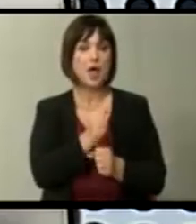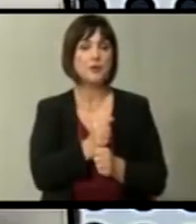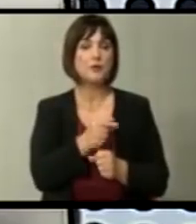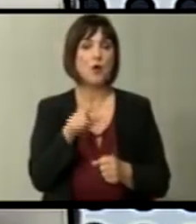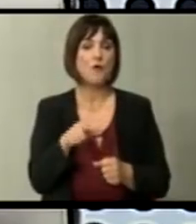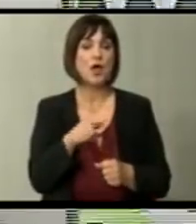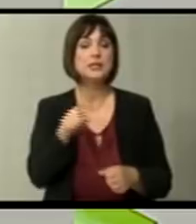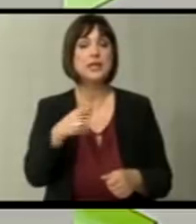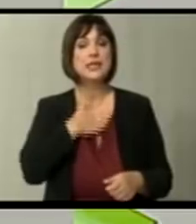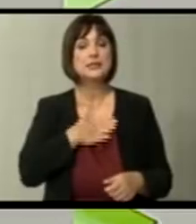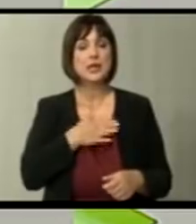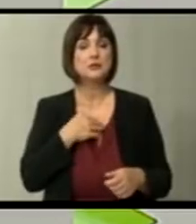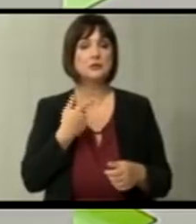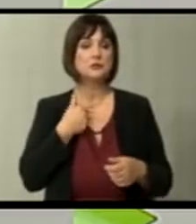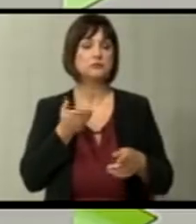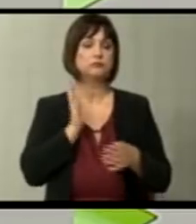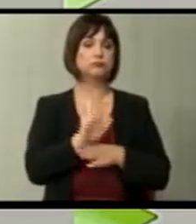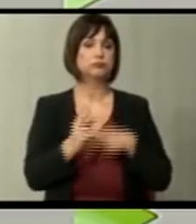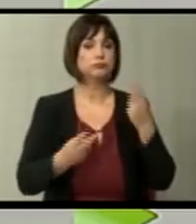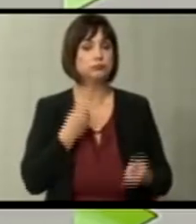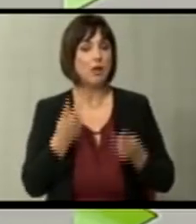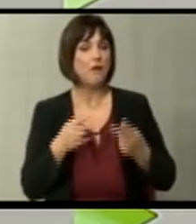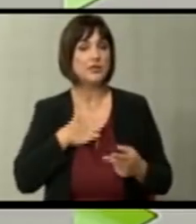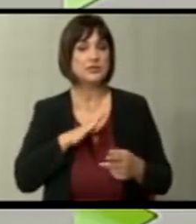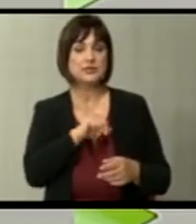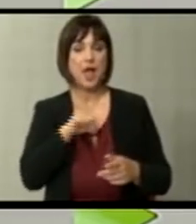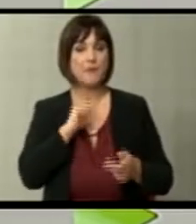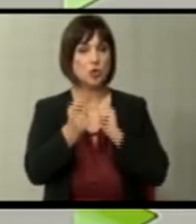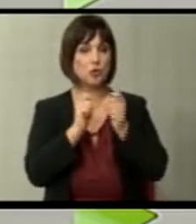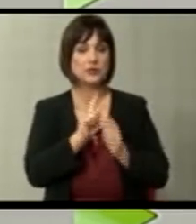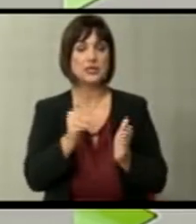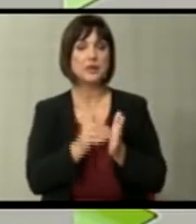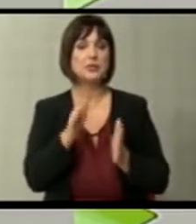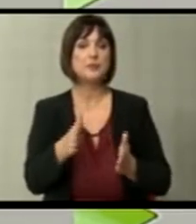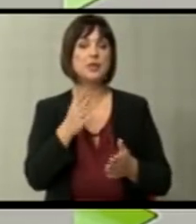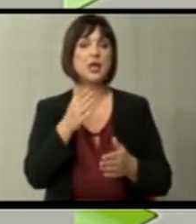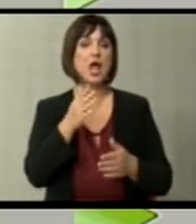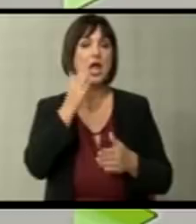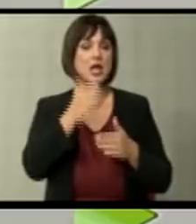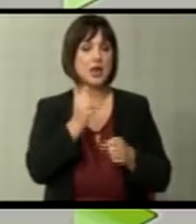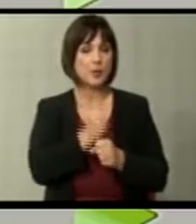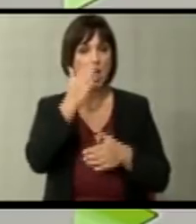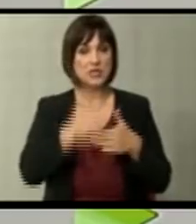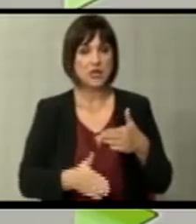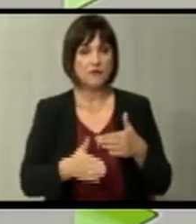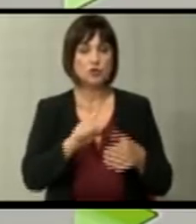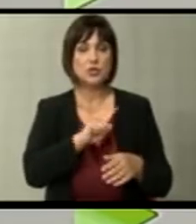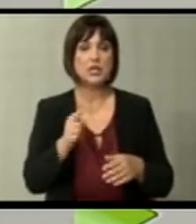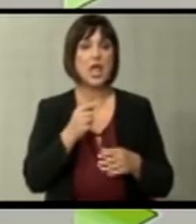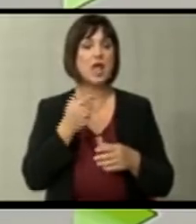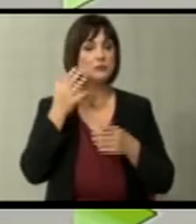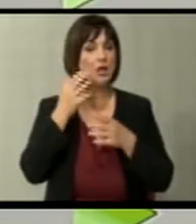започна. Они сакат да си придаваат на значение дека самиот договор не треба да значи дека работата е завршена, не е